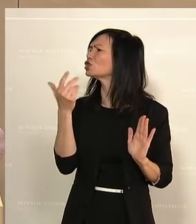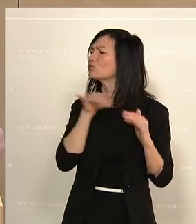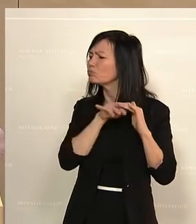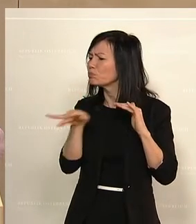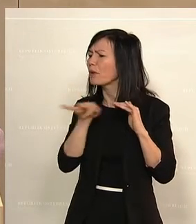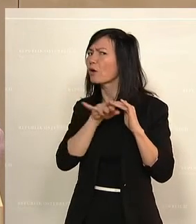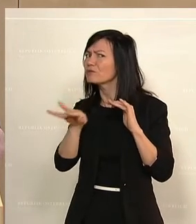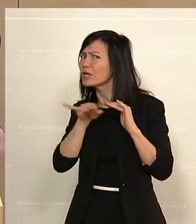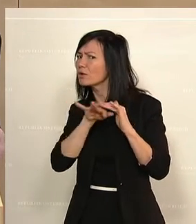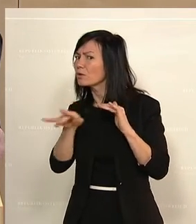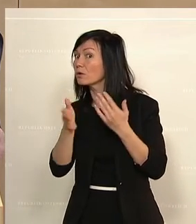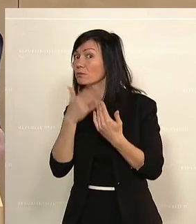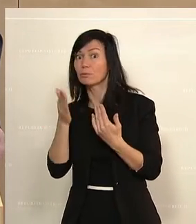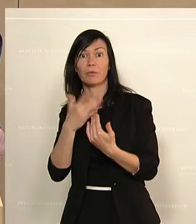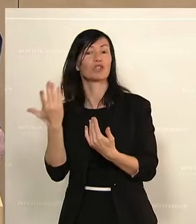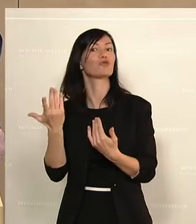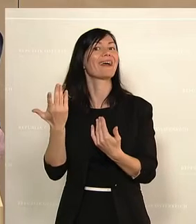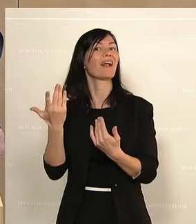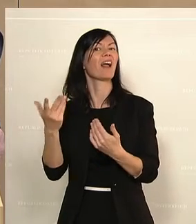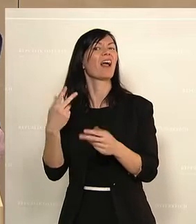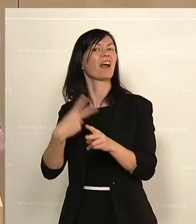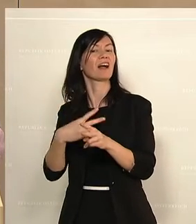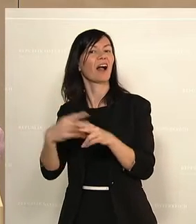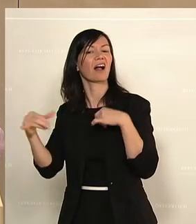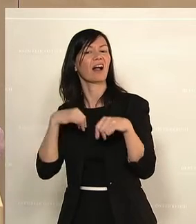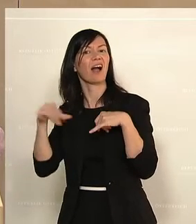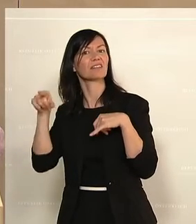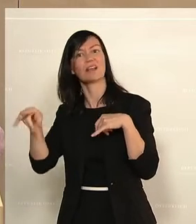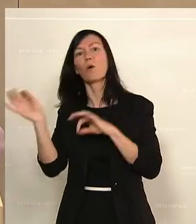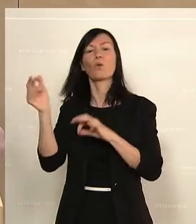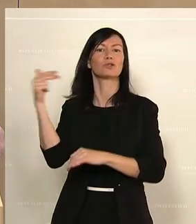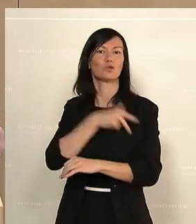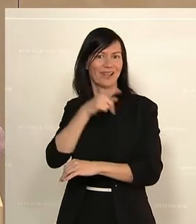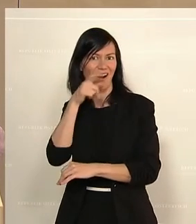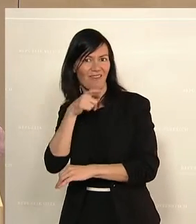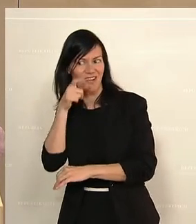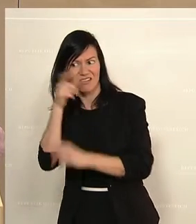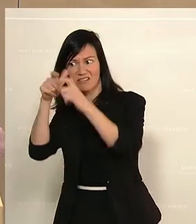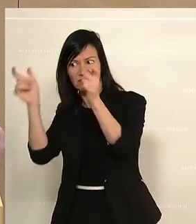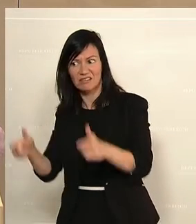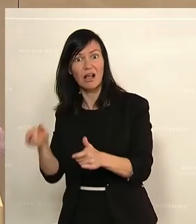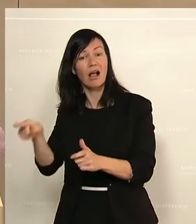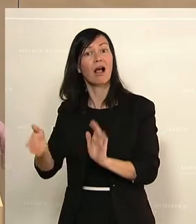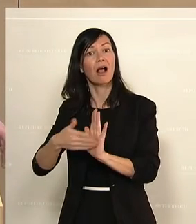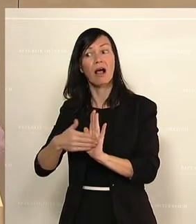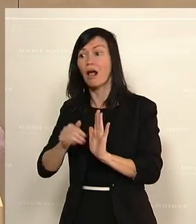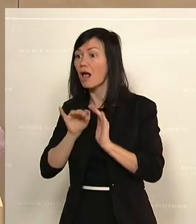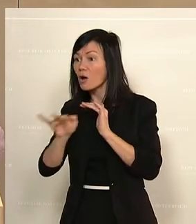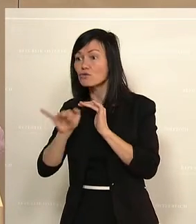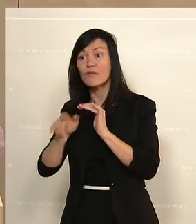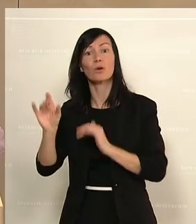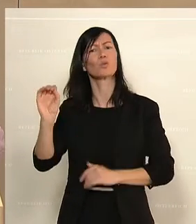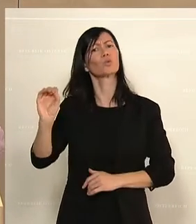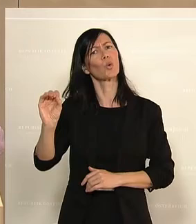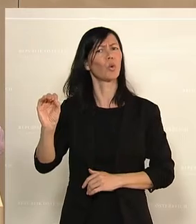für Gebietskörperschaften und die Sozialversicherungsträger mit Null zu beziffern. Da aber im